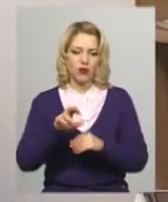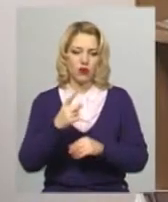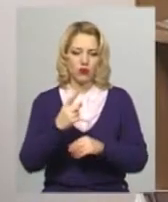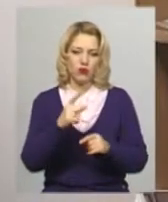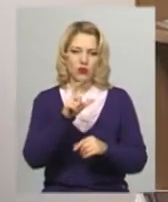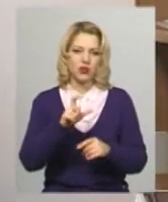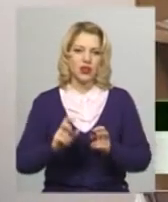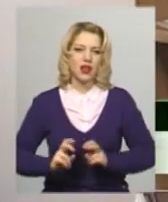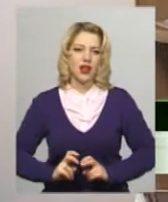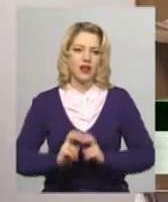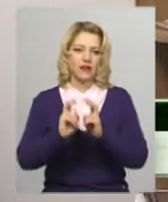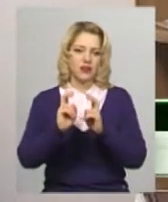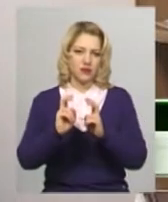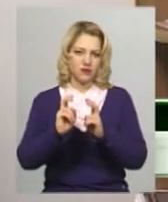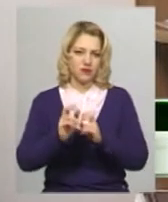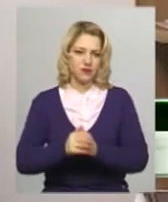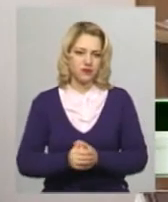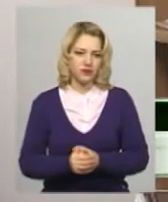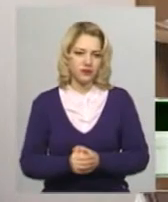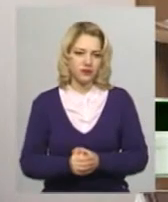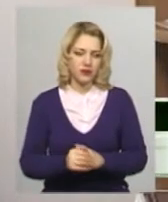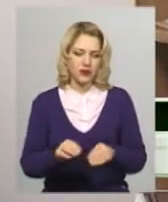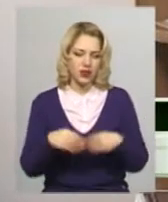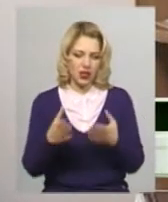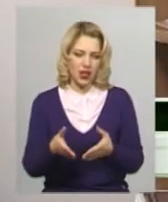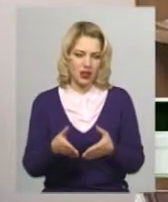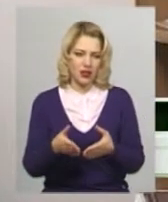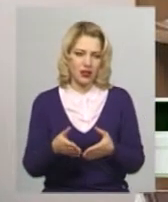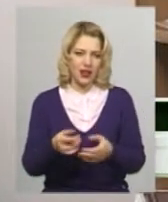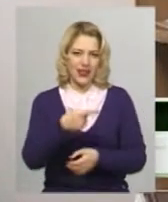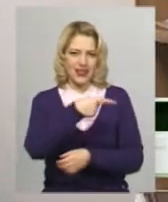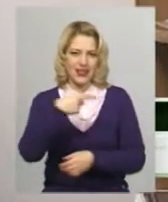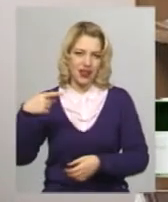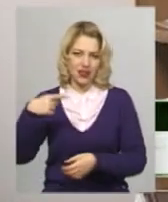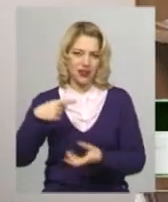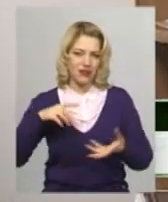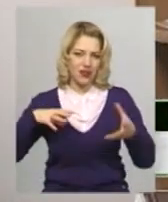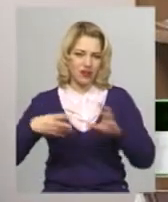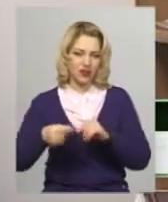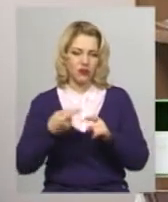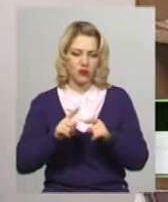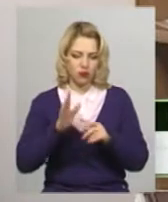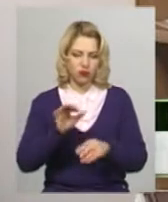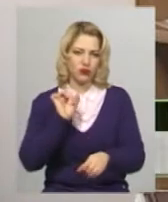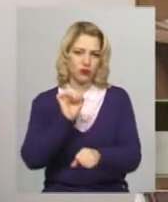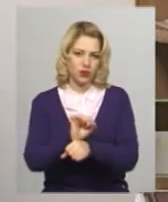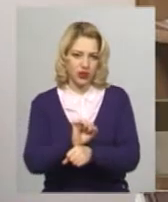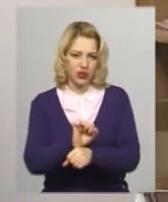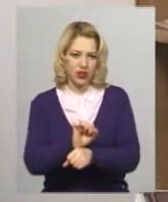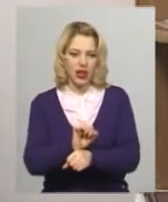ліфтів дали негативний висновок, той ліфт має бути зупинений.